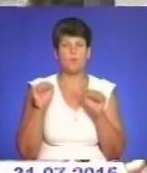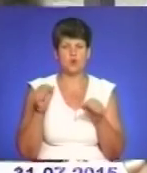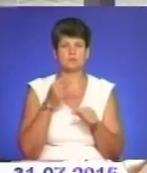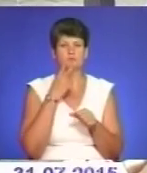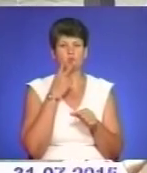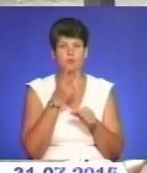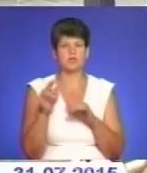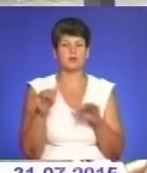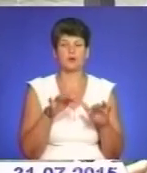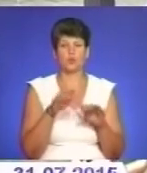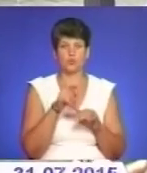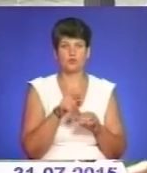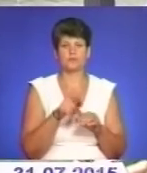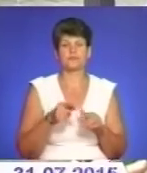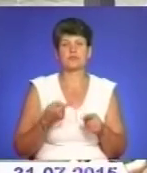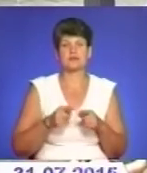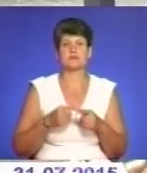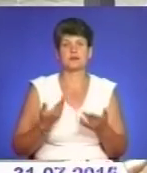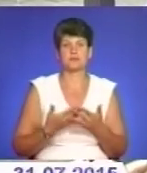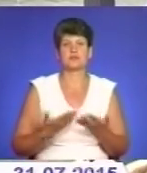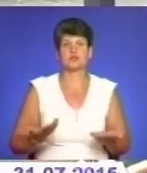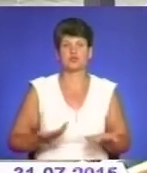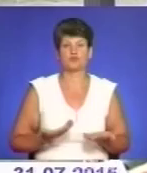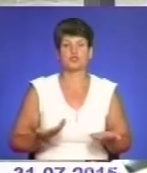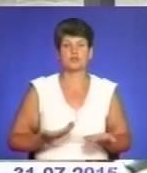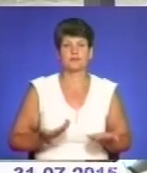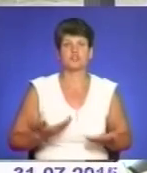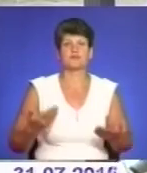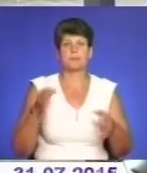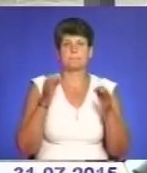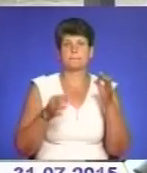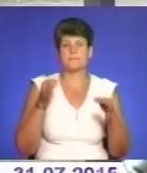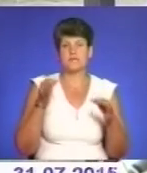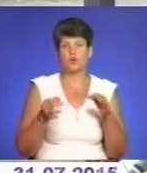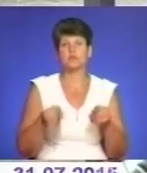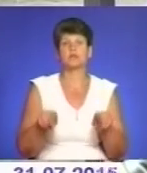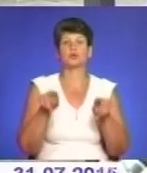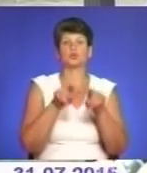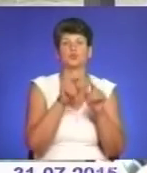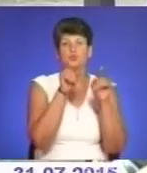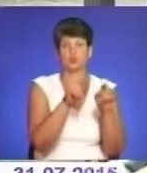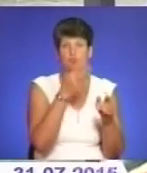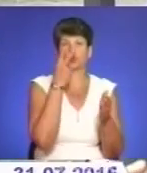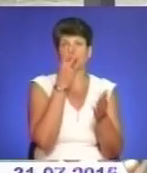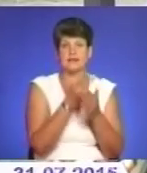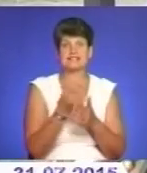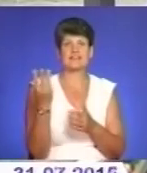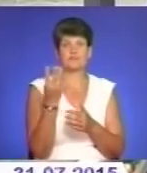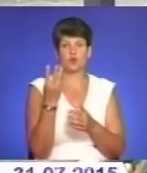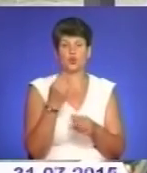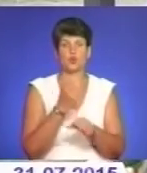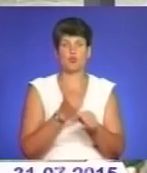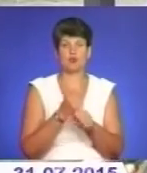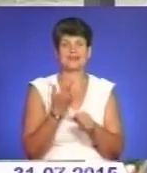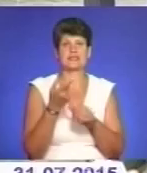рух. І це, мабуть, такі живі істоти, оживає природа. І ось тут він показує в цих трьох роботах їхній рух,